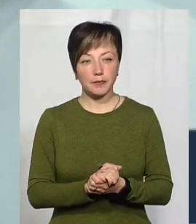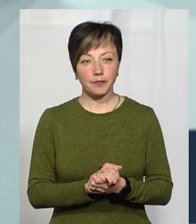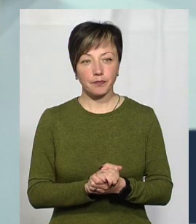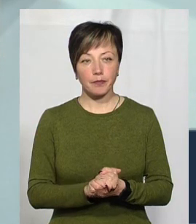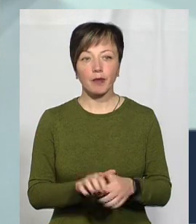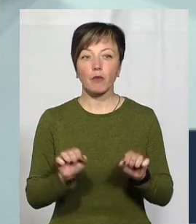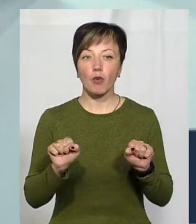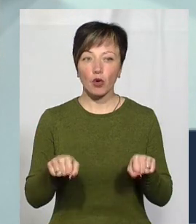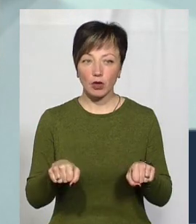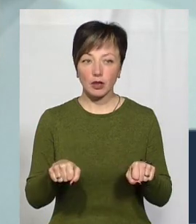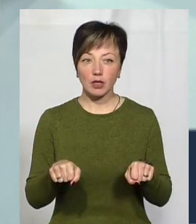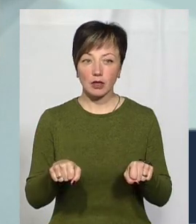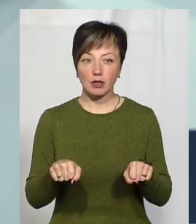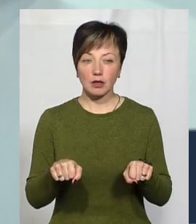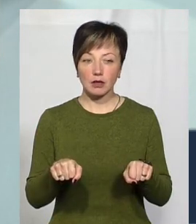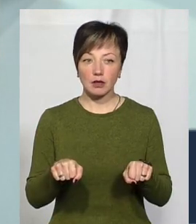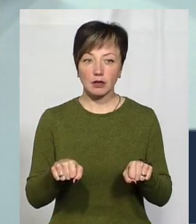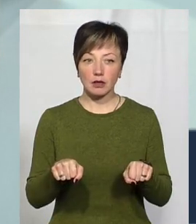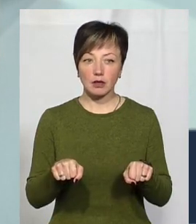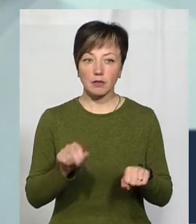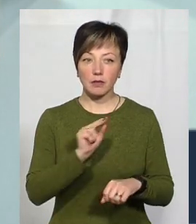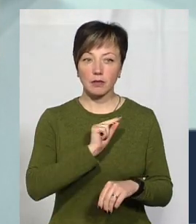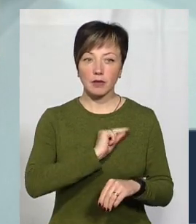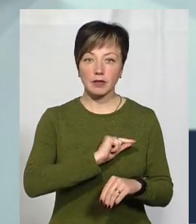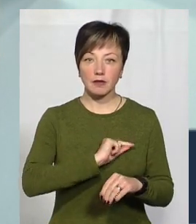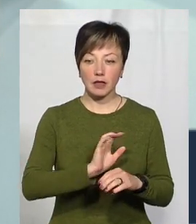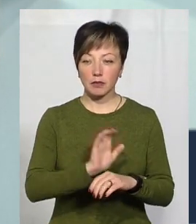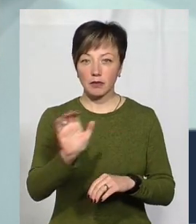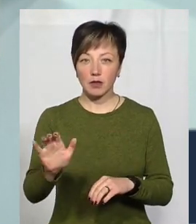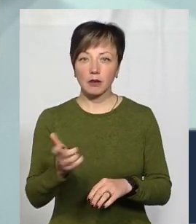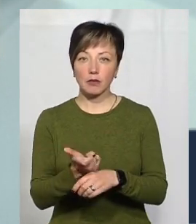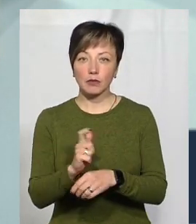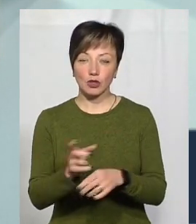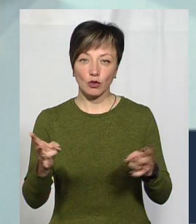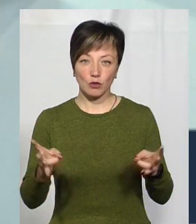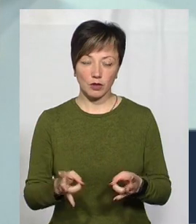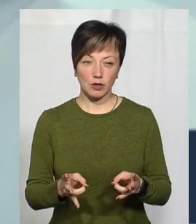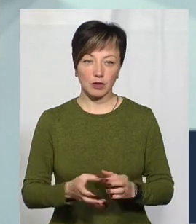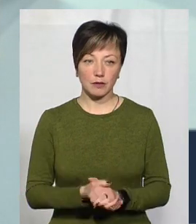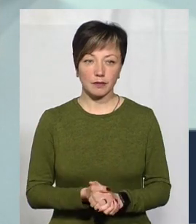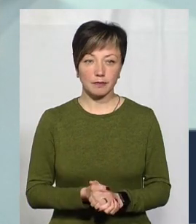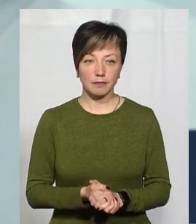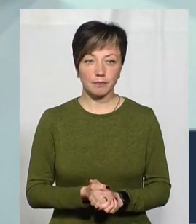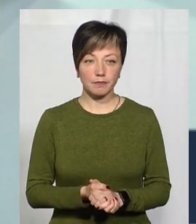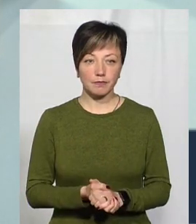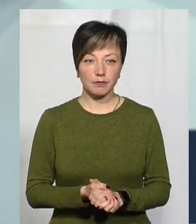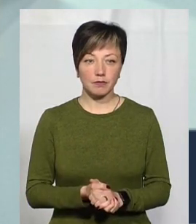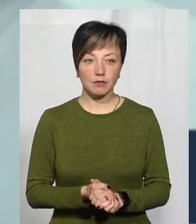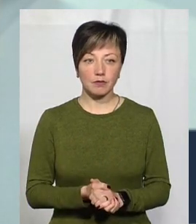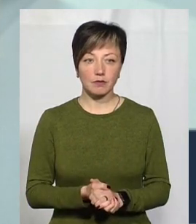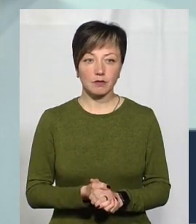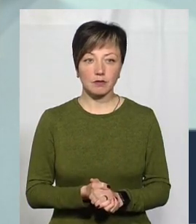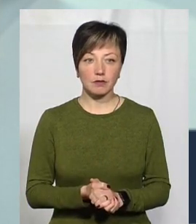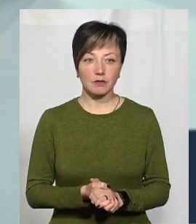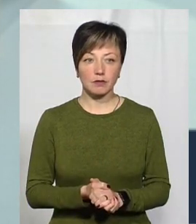могли переспрямувати співробітників туди, де більше необхідно їх робити. Були